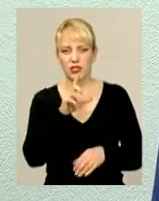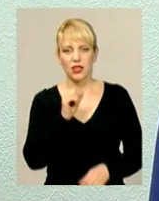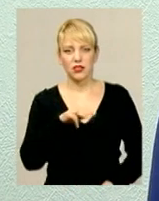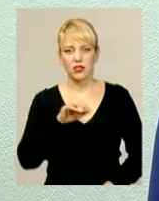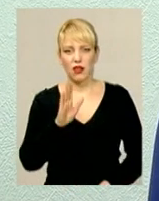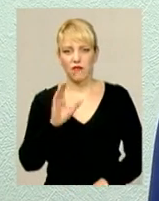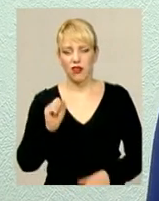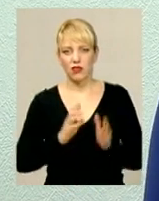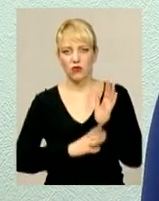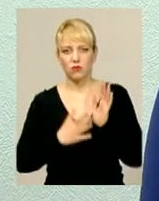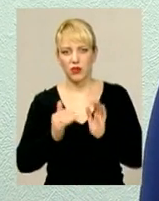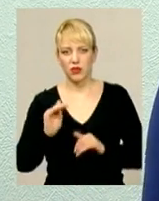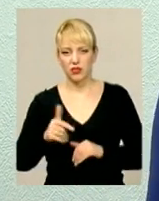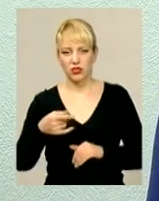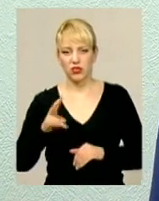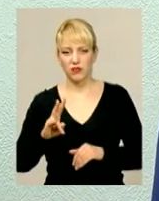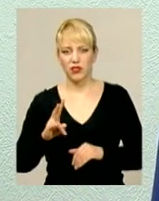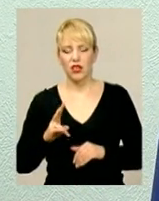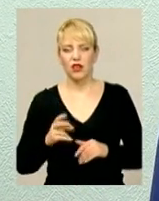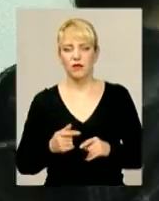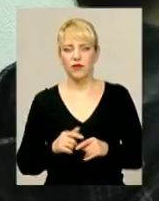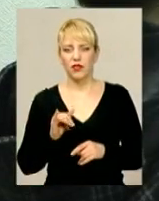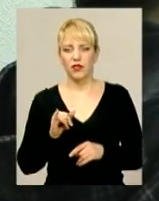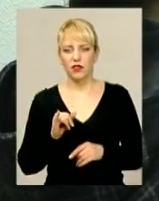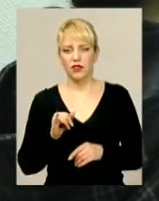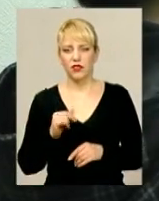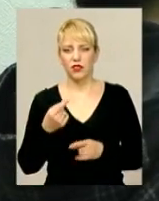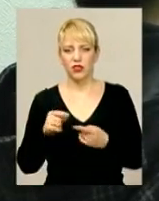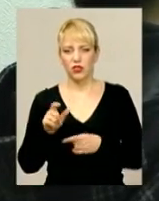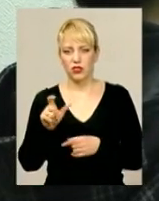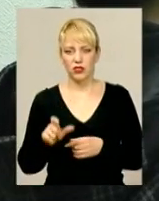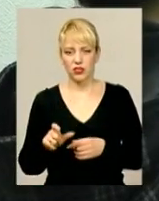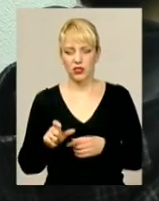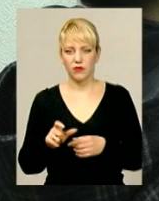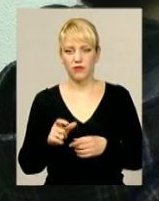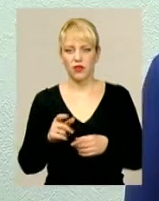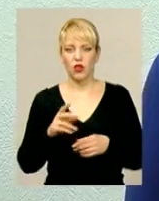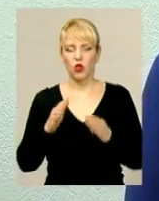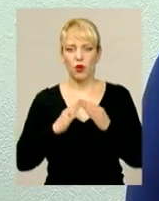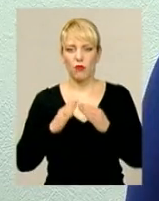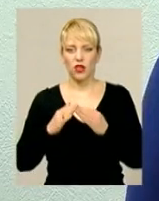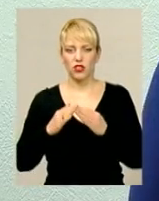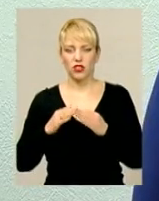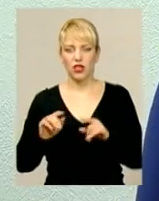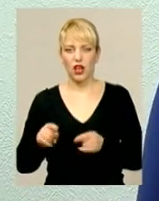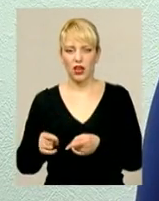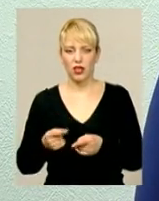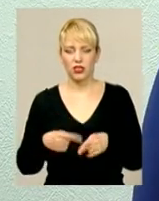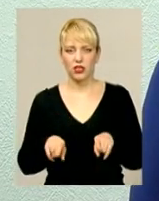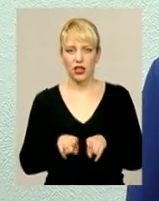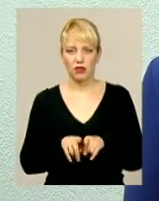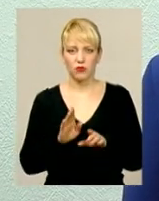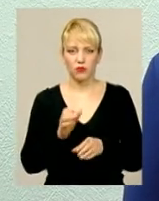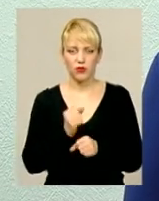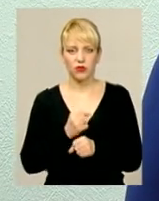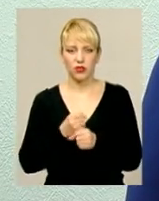тисяч гривень, які він сплатив, інші є засуджені і домашній арешт. Такий запобіжний захід буде